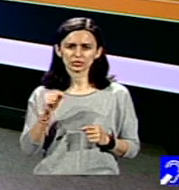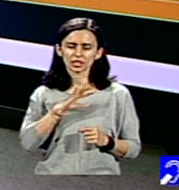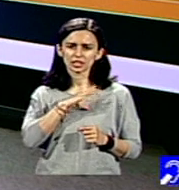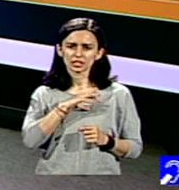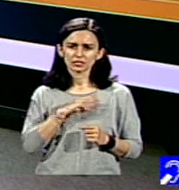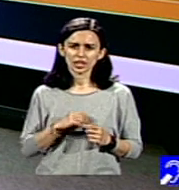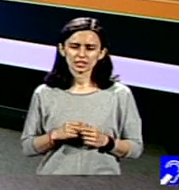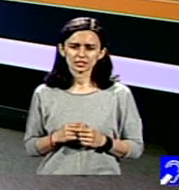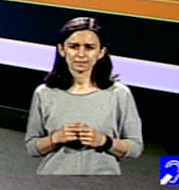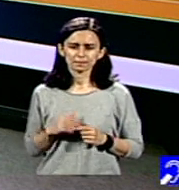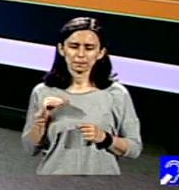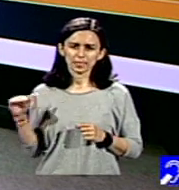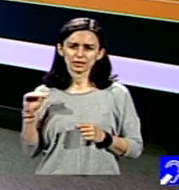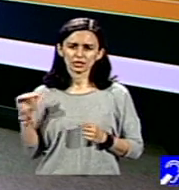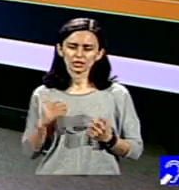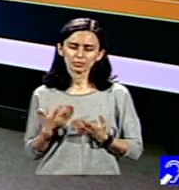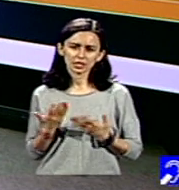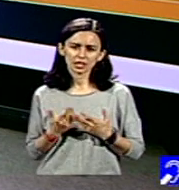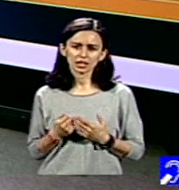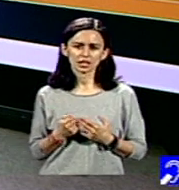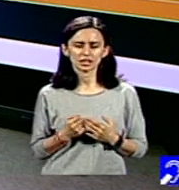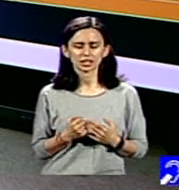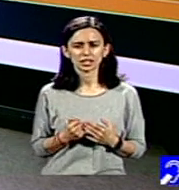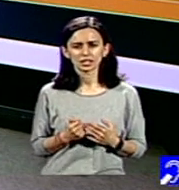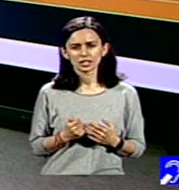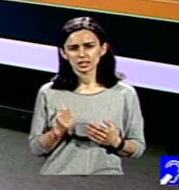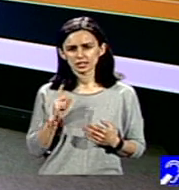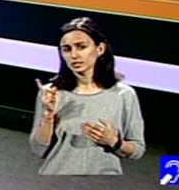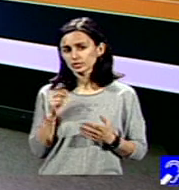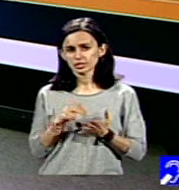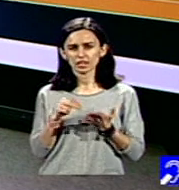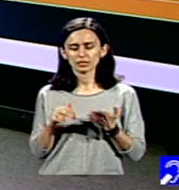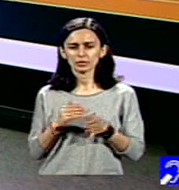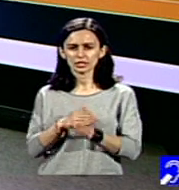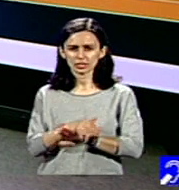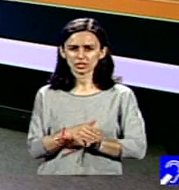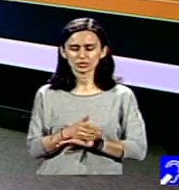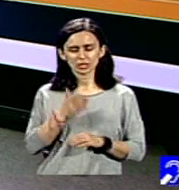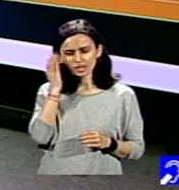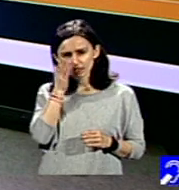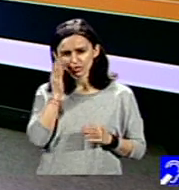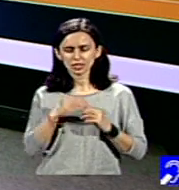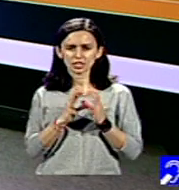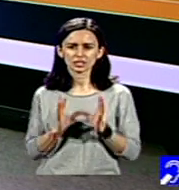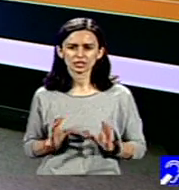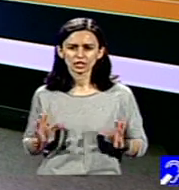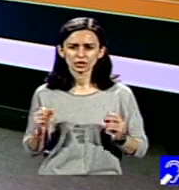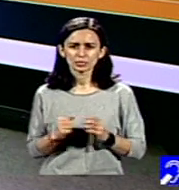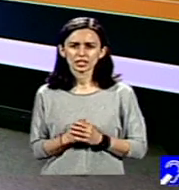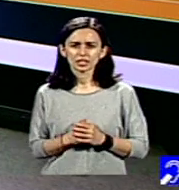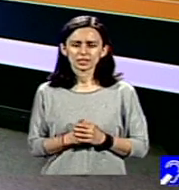ele a obținut acolo, un copil de altfel, iată, căruia nu-i s-ar fi permis accesul în învățământul din România. Cât de